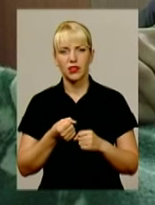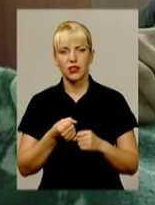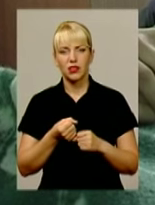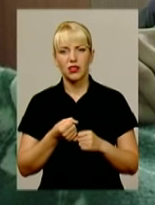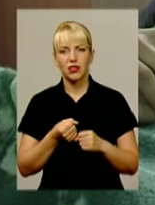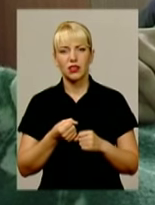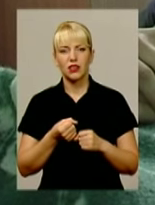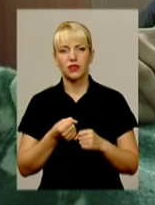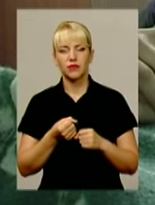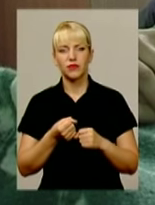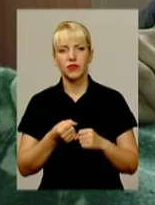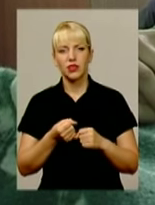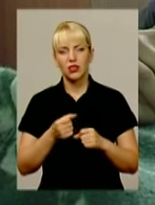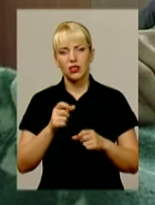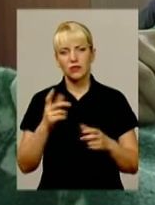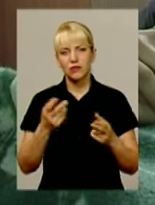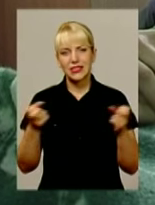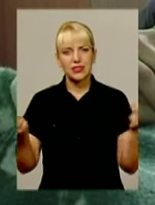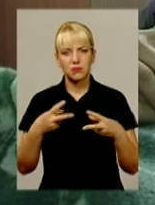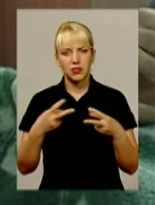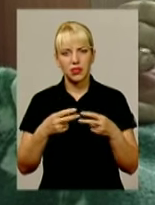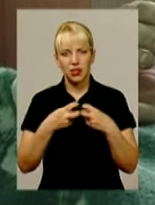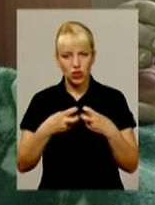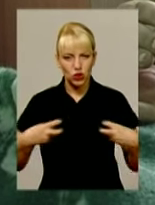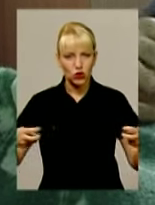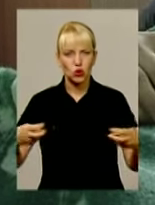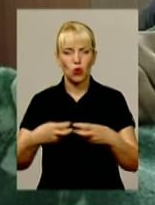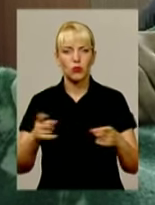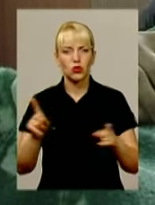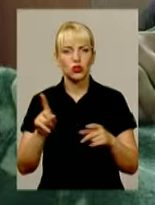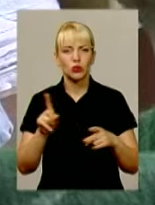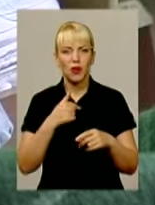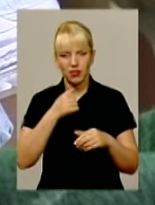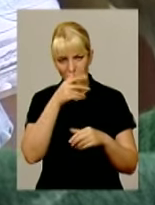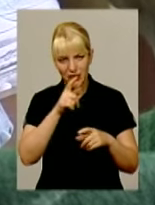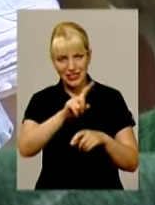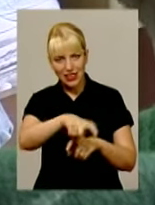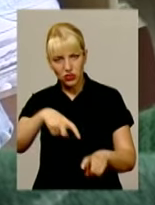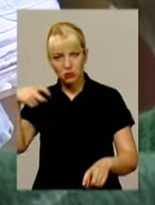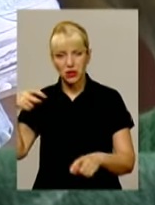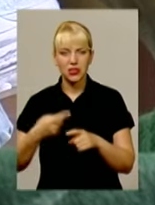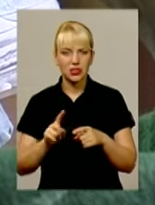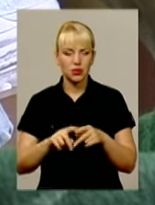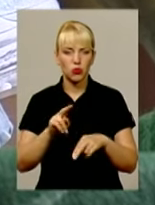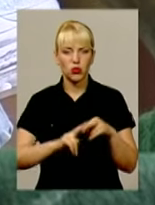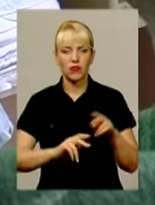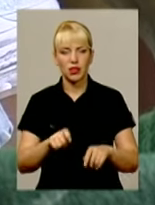щоб я не міг зачепити ці будівельні матеріали. А далі в